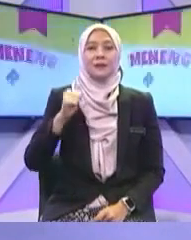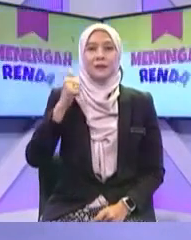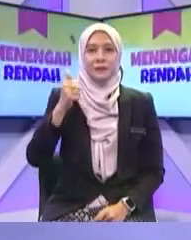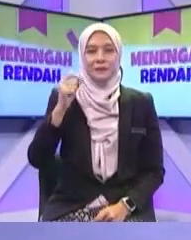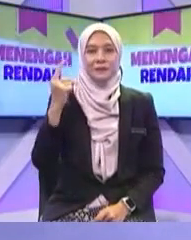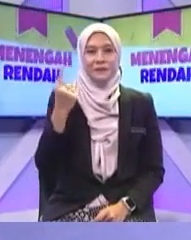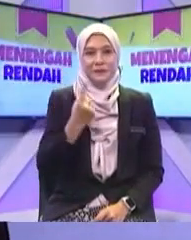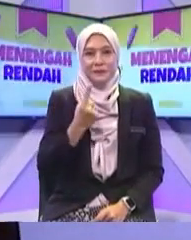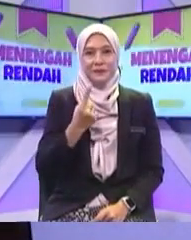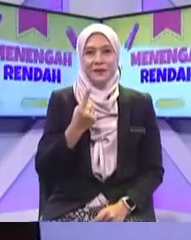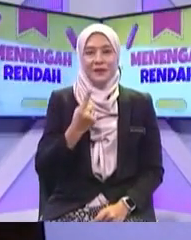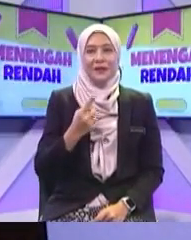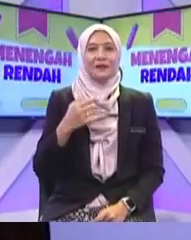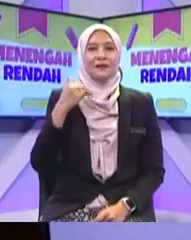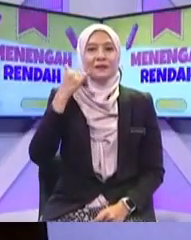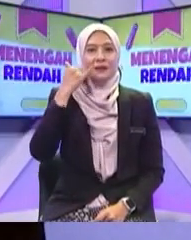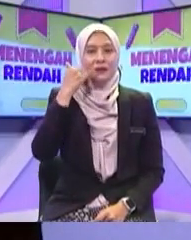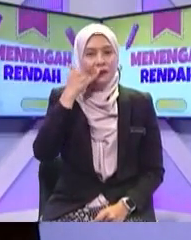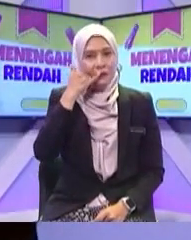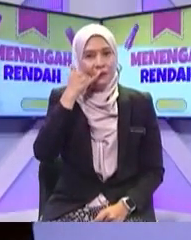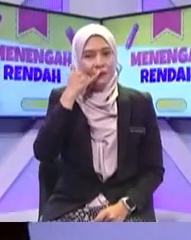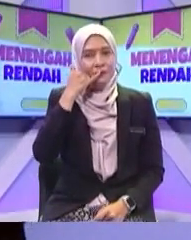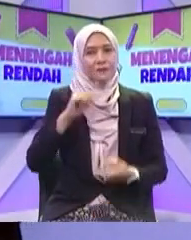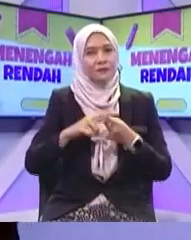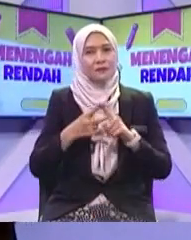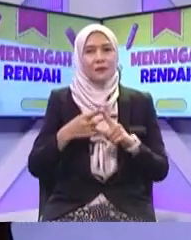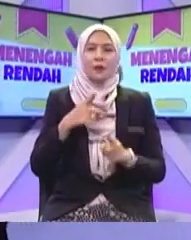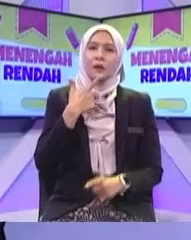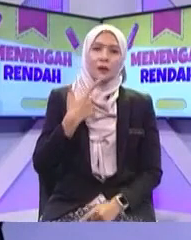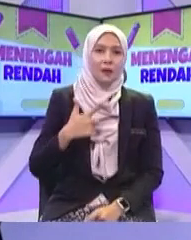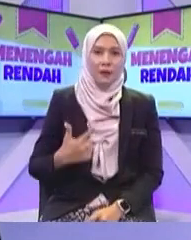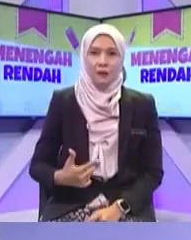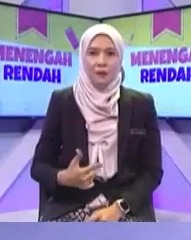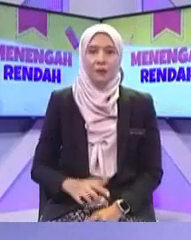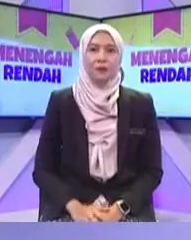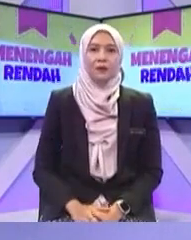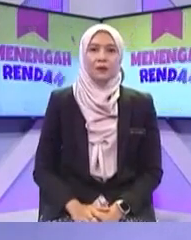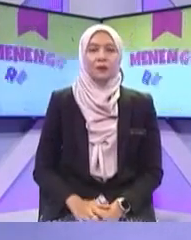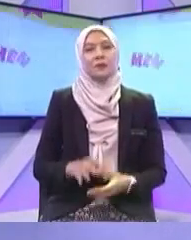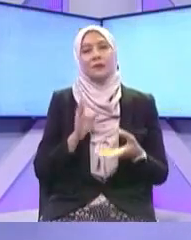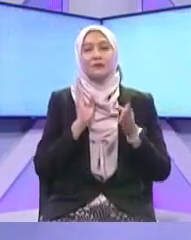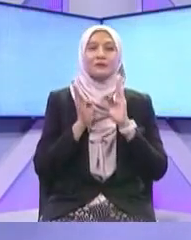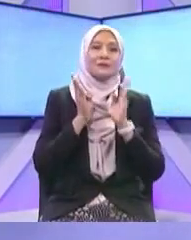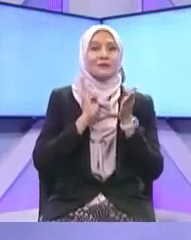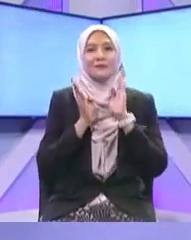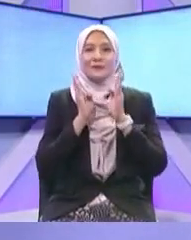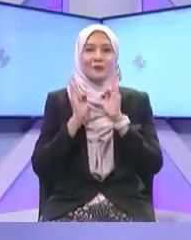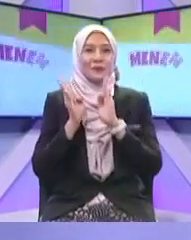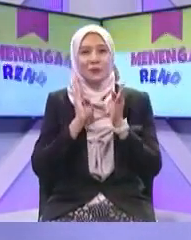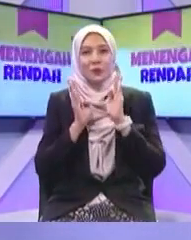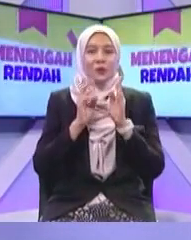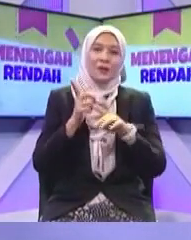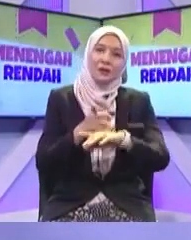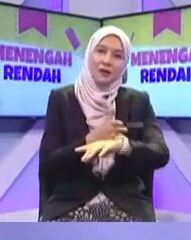jangan telefon kawan lama kadang-kadang kita nak telefon ada satu perkara penting tapi kita menggunakan telefon